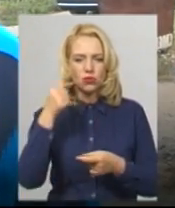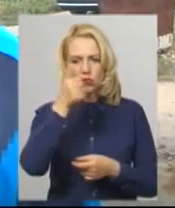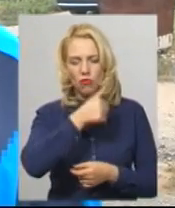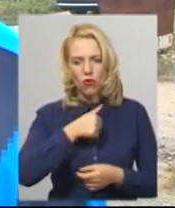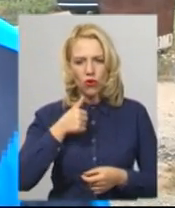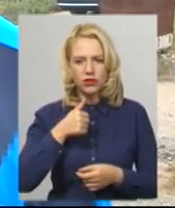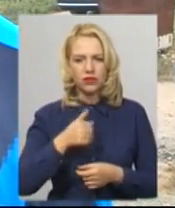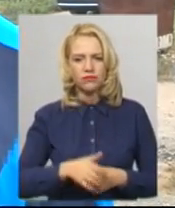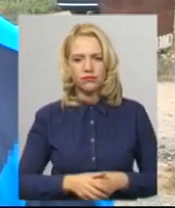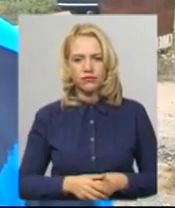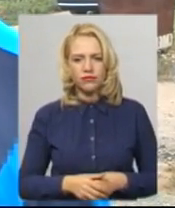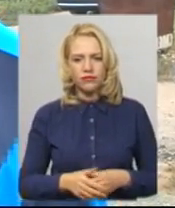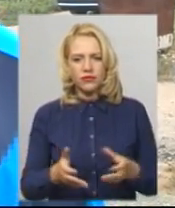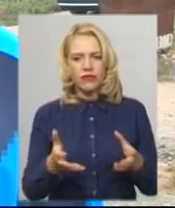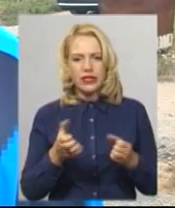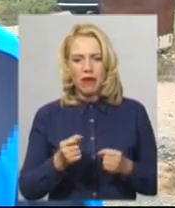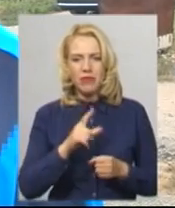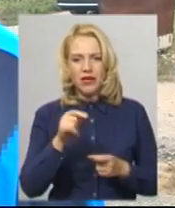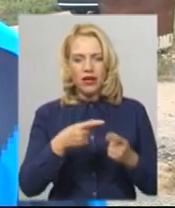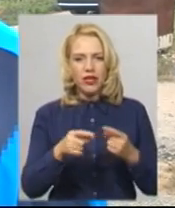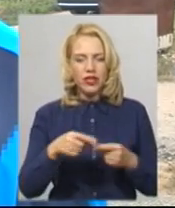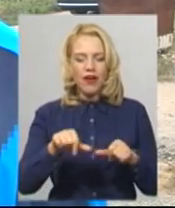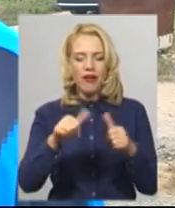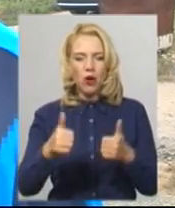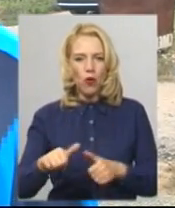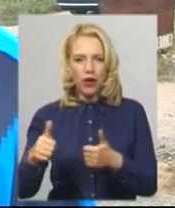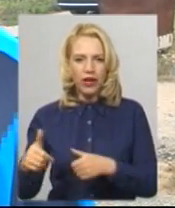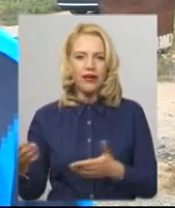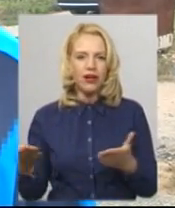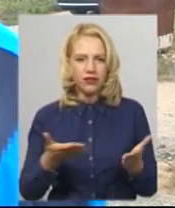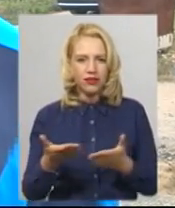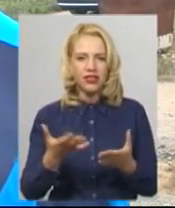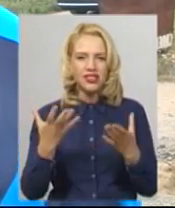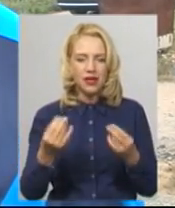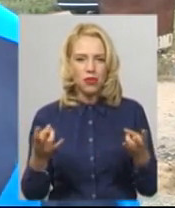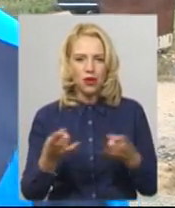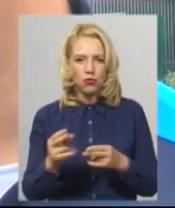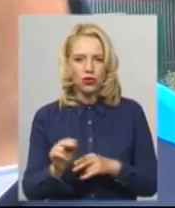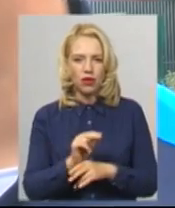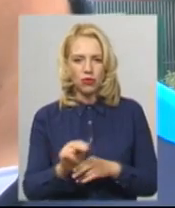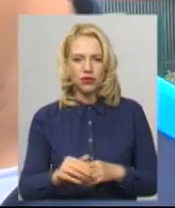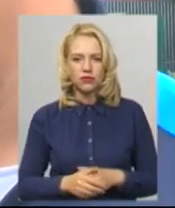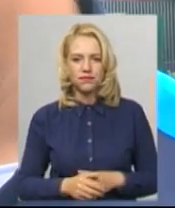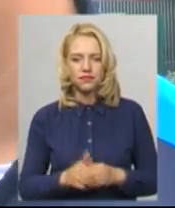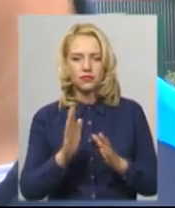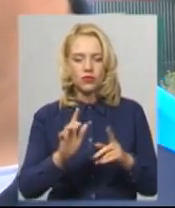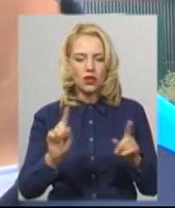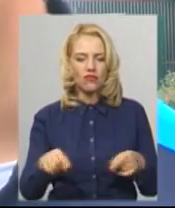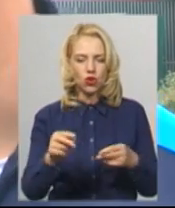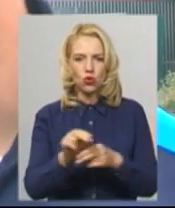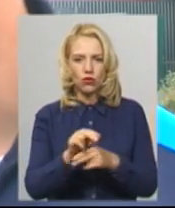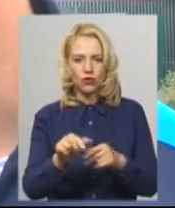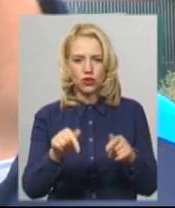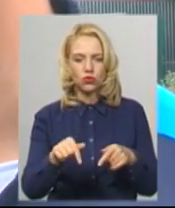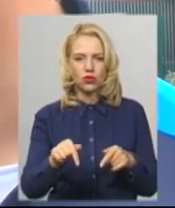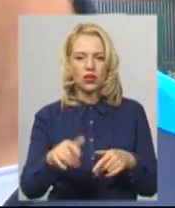візьмемося за остальні фігури, які вже потребують відновлення. Будемо відновлювати тут, тому що тут нам